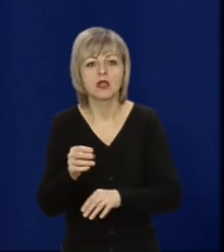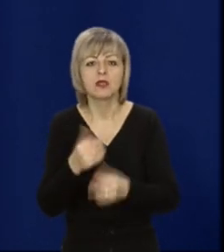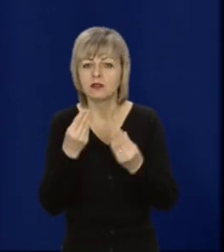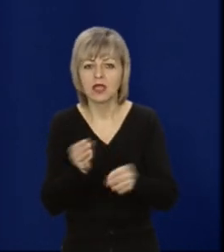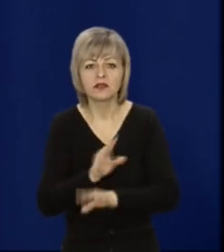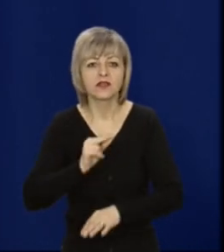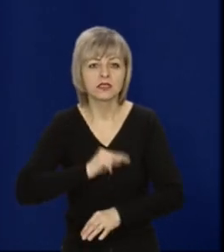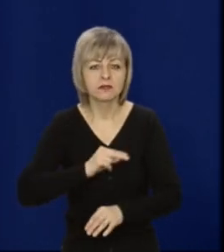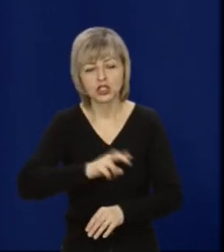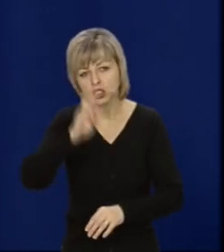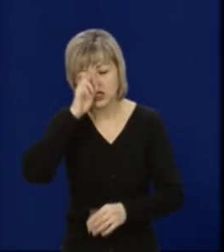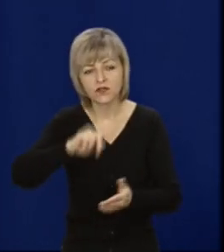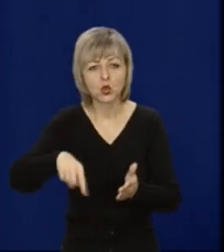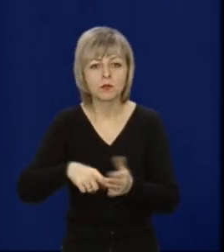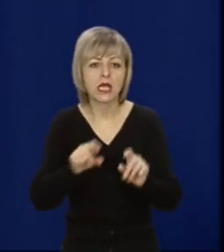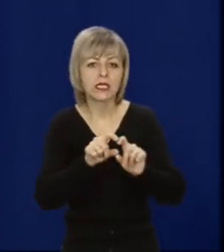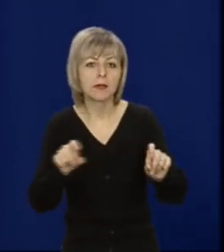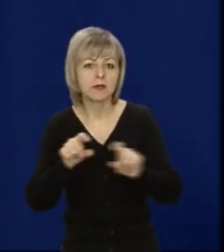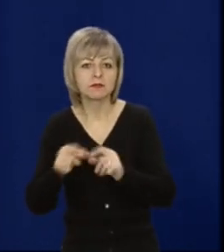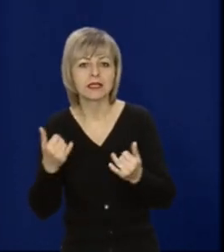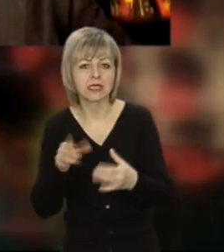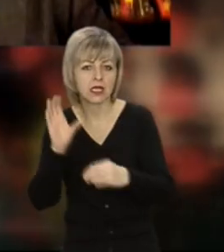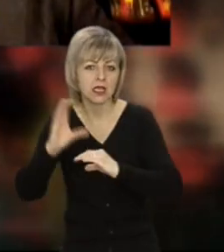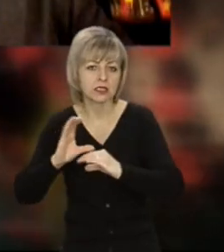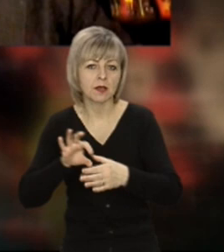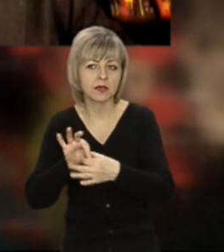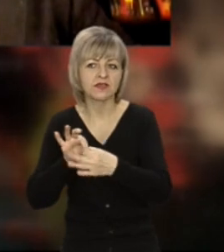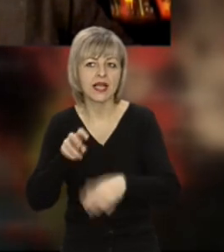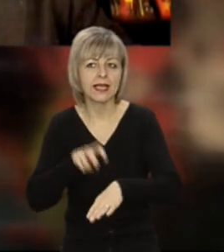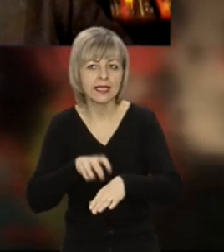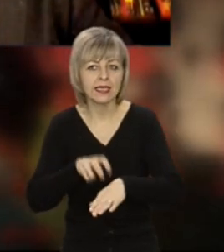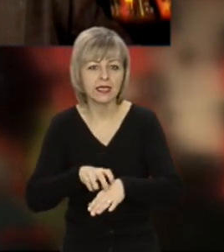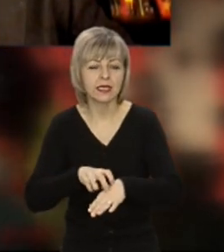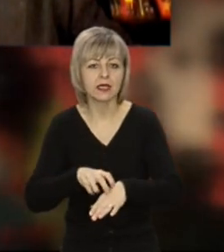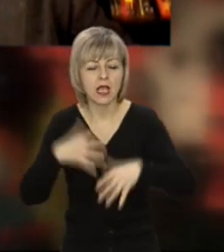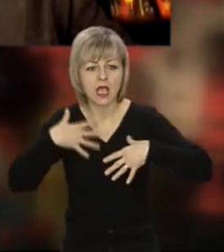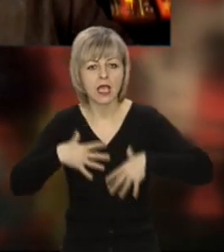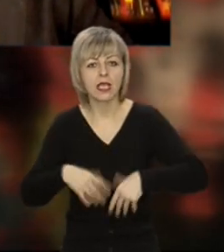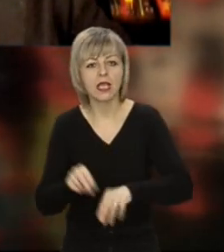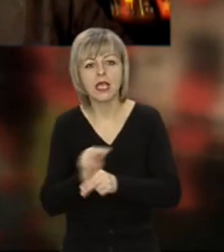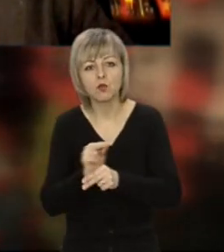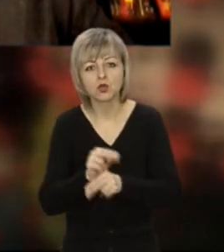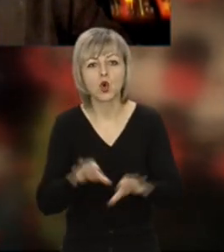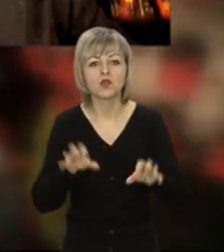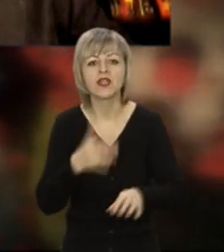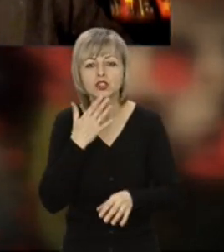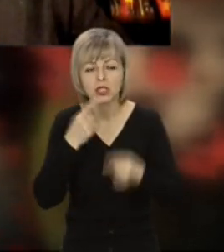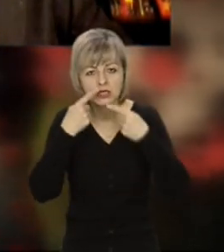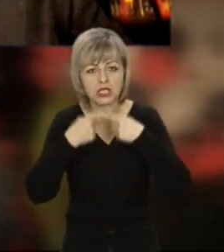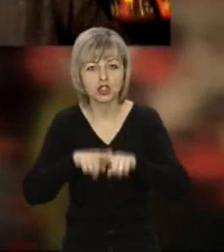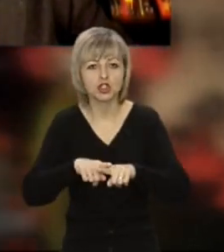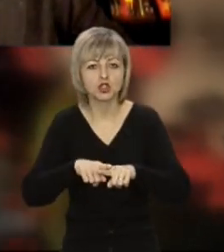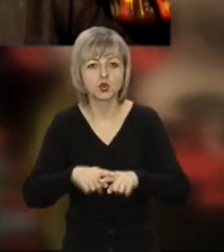державних та комунальних підприємств. А зараз з нами на скайп зв'язку лікар, імунолог, голова Національної